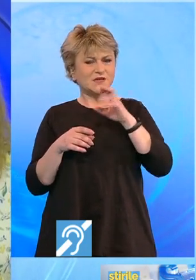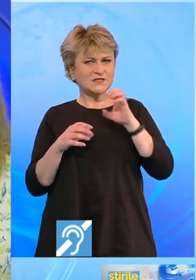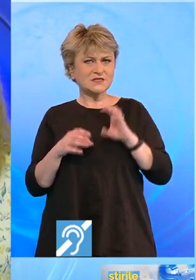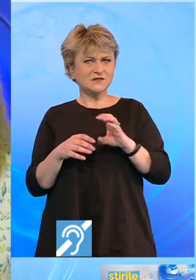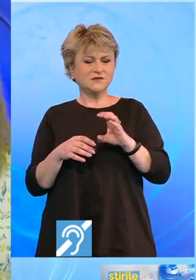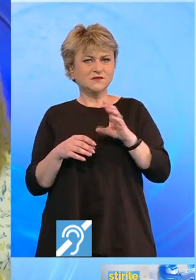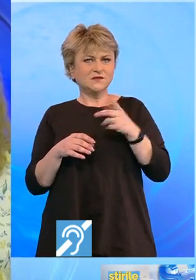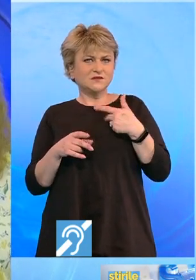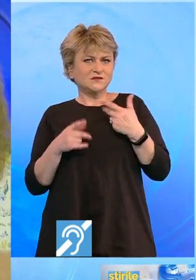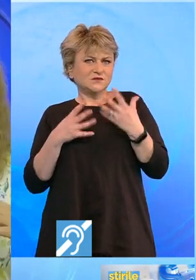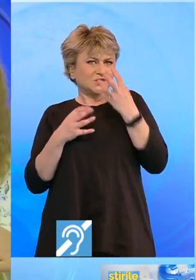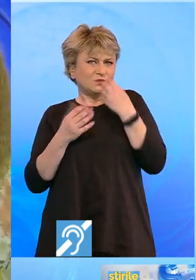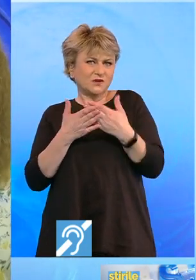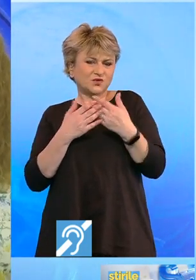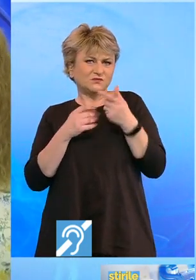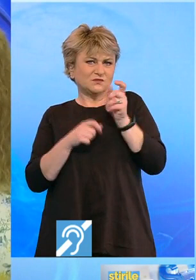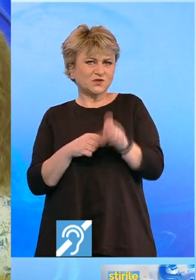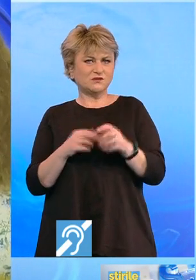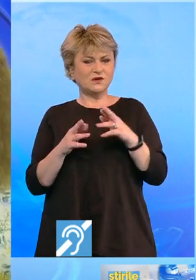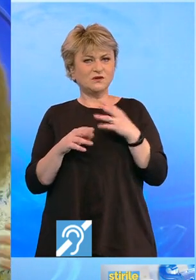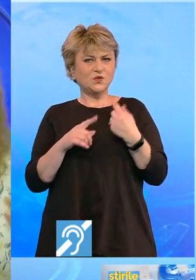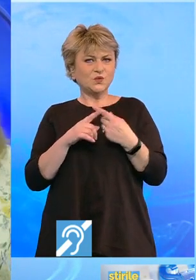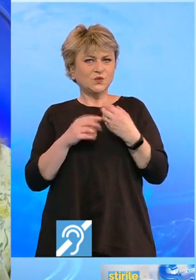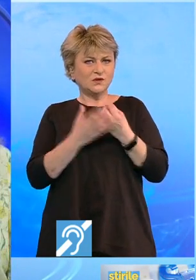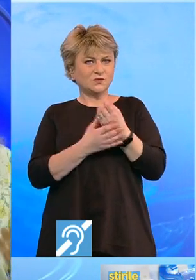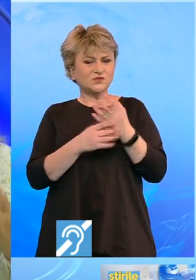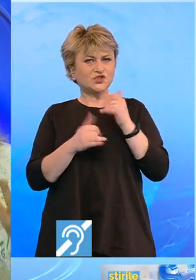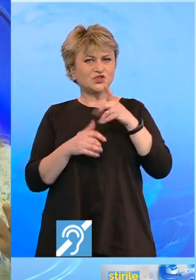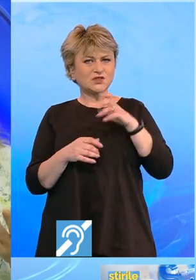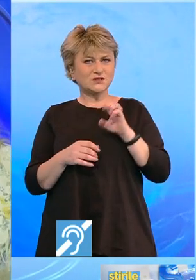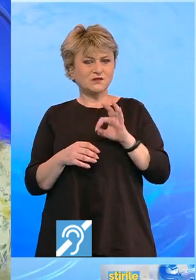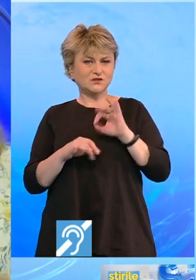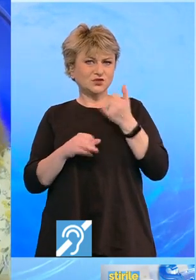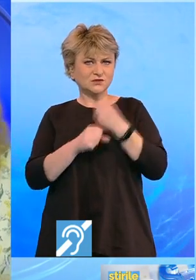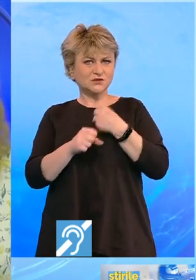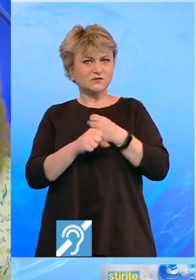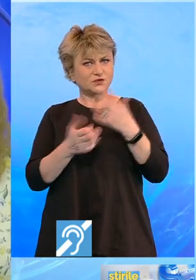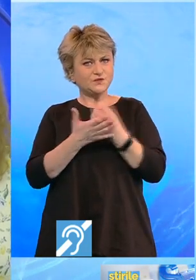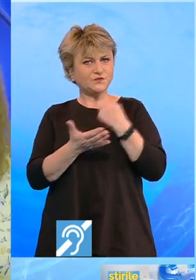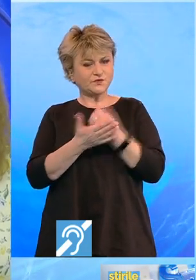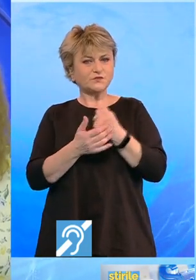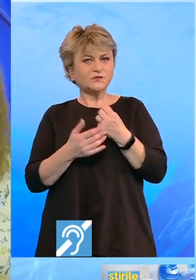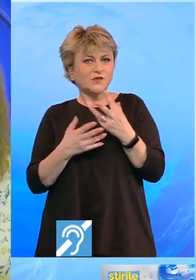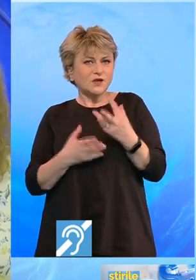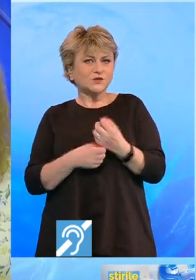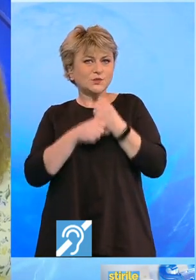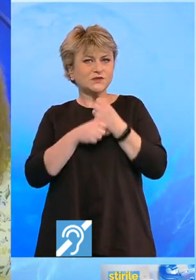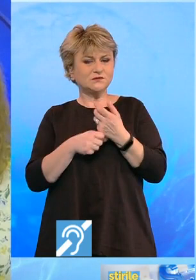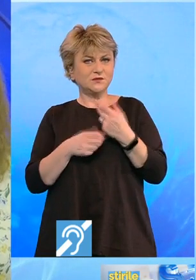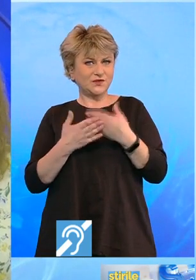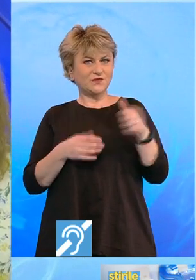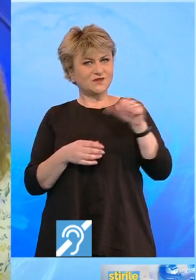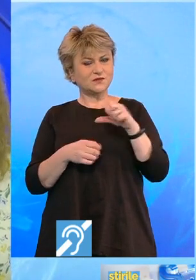mâhnească această persoană, dar cu explicații și mai ales cu gesturi și servicii reușesc să o pună pe cale. Pentru